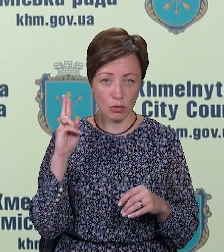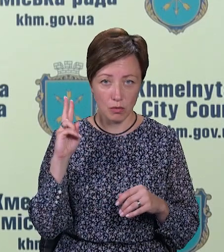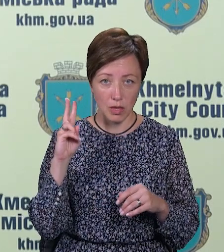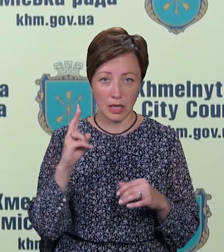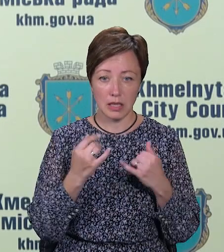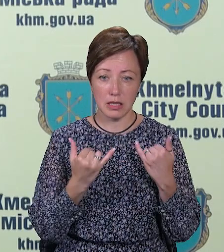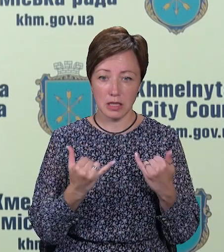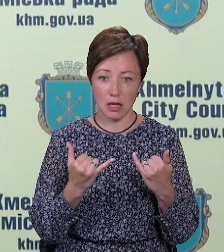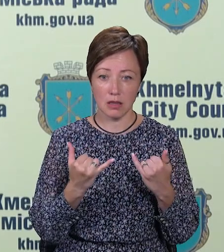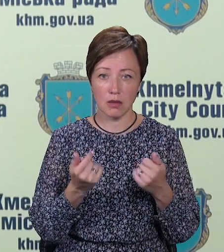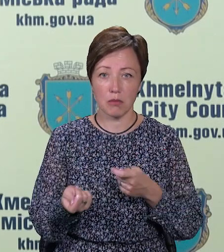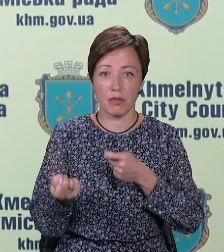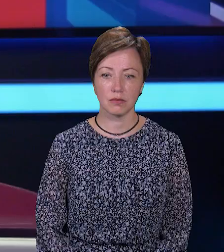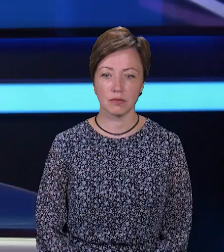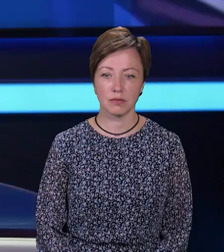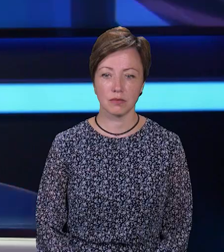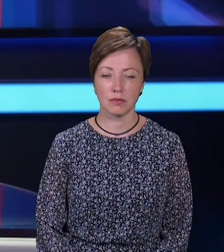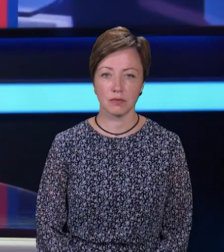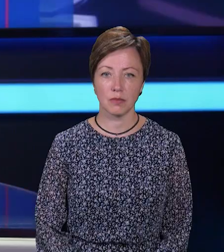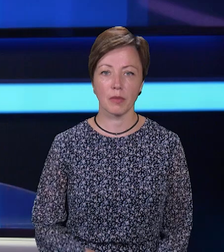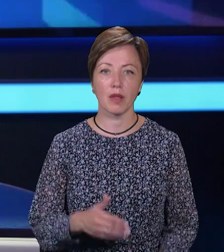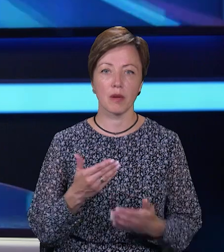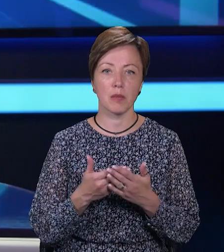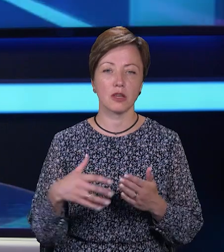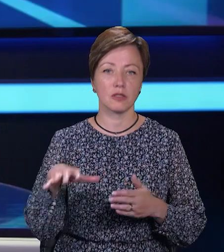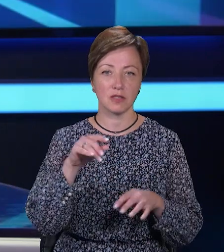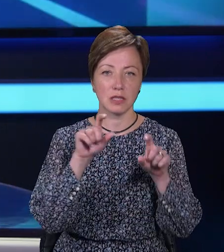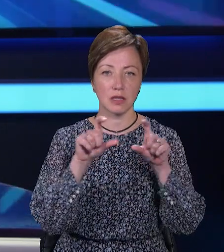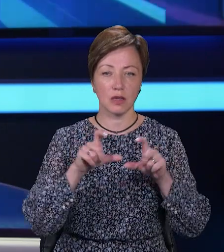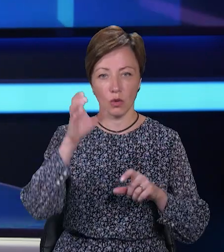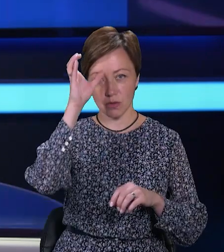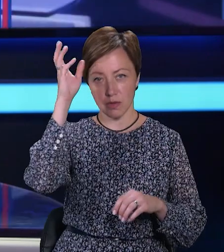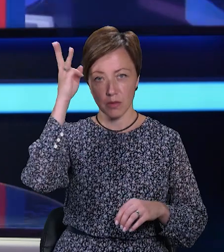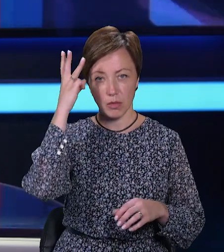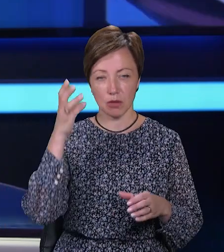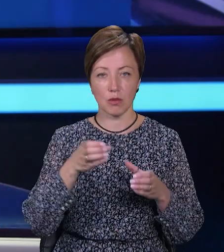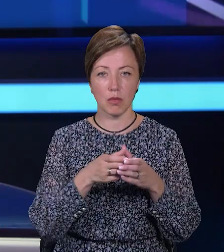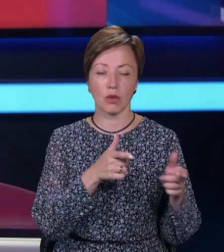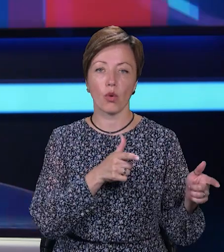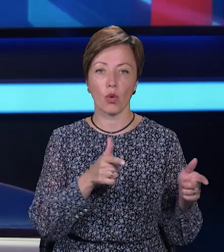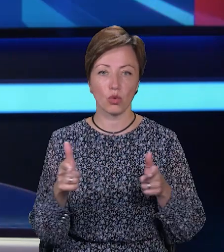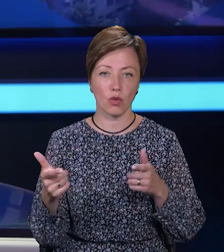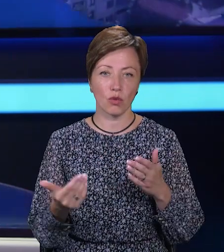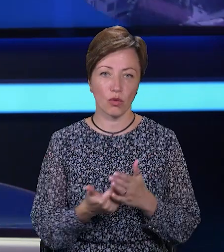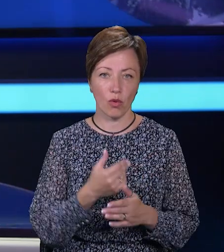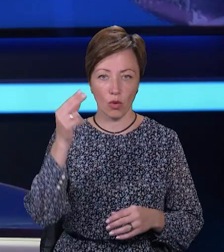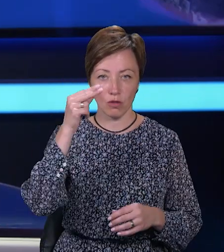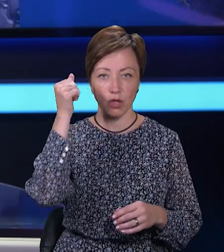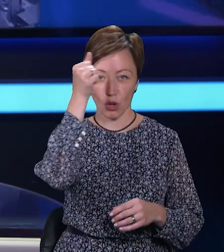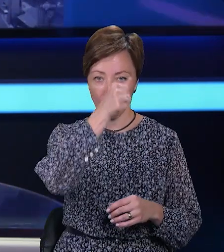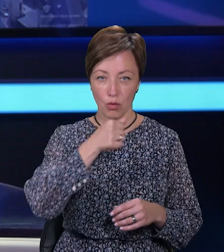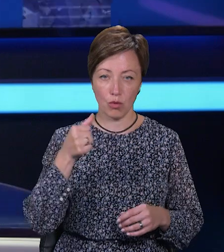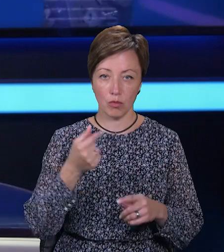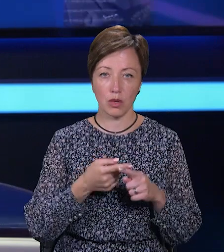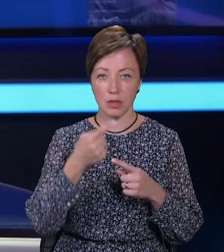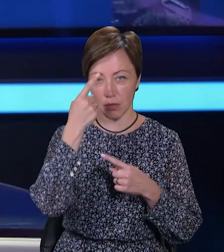а тільки зараз його приводять на прощання. Майже усі заклади освіти Хмельницької громади готові до нового навчального року.